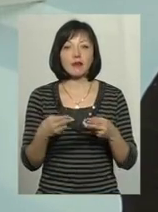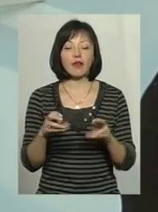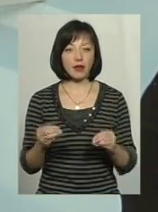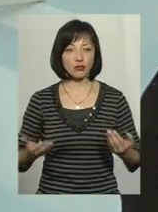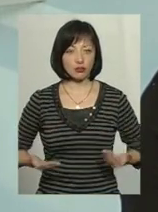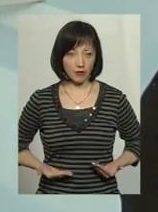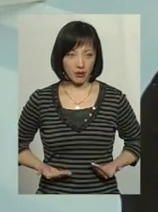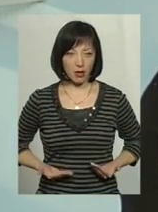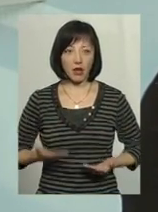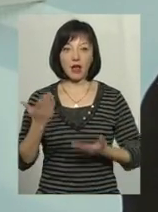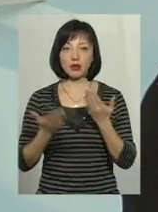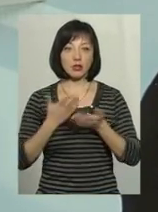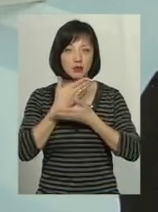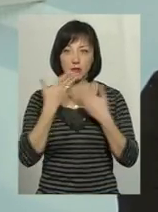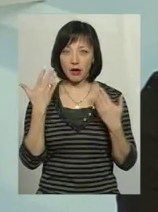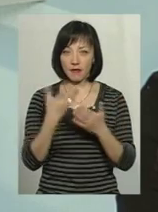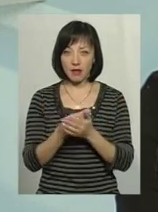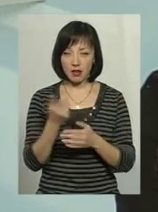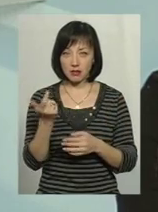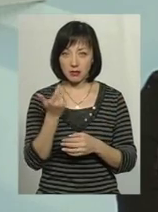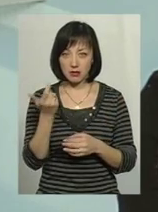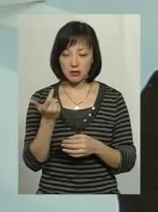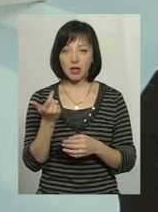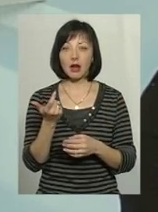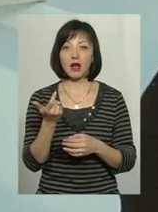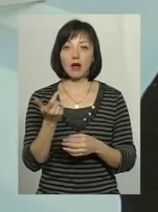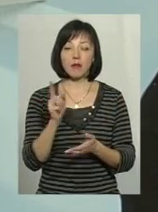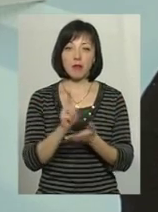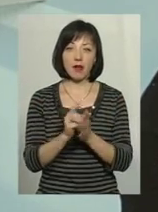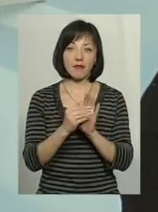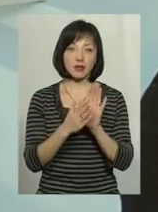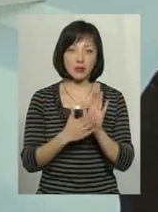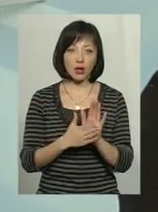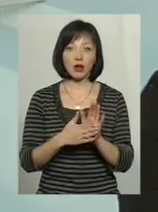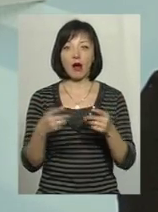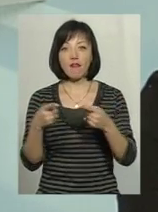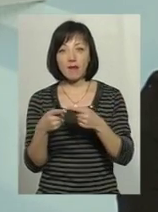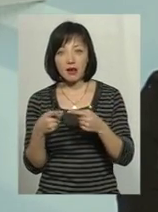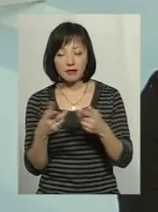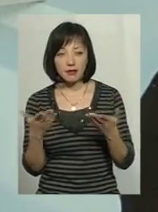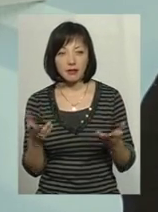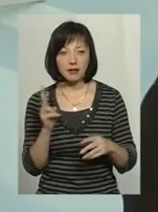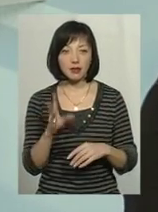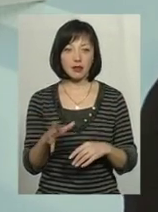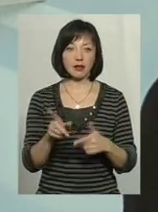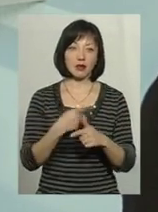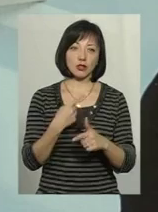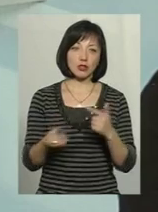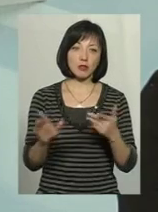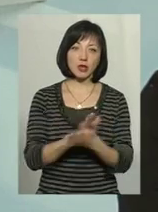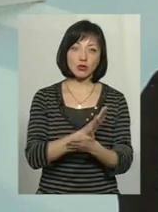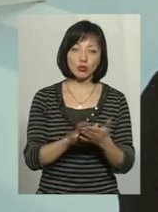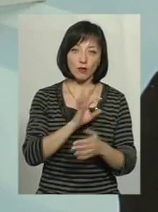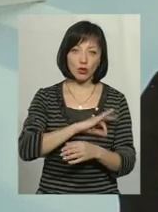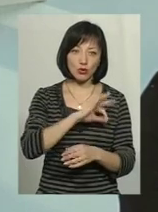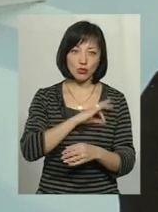живе. То якщо навіть немає власності якоїсь нерухомості, має вказати, що орендується якась квартира, чи там безкоштовно